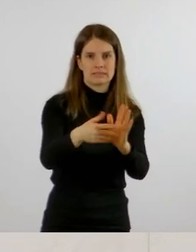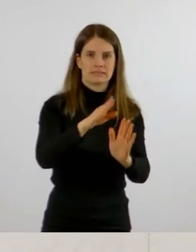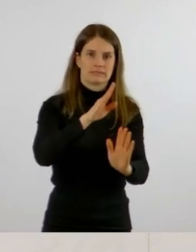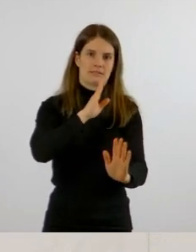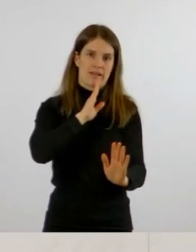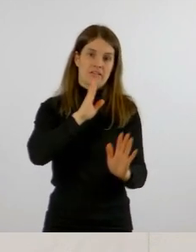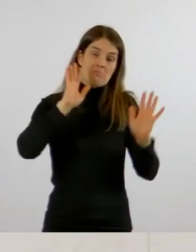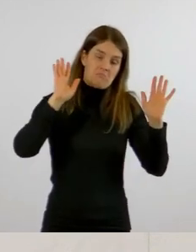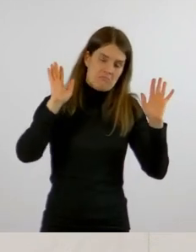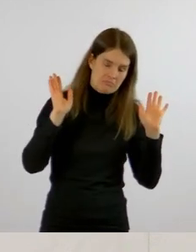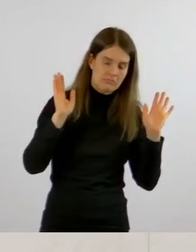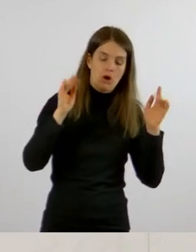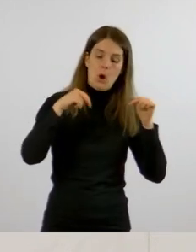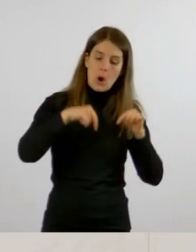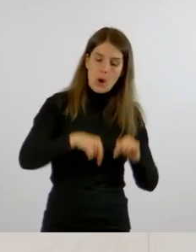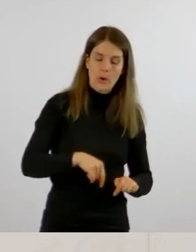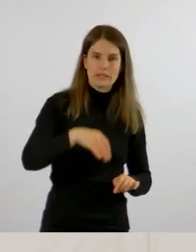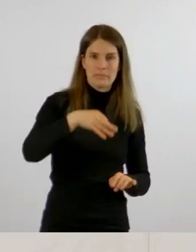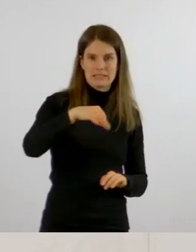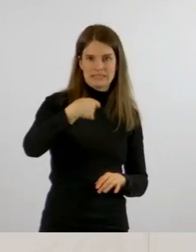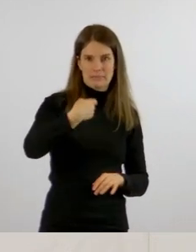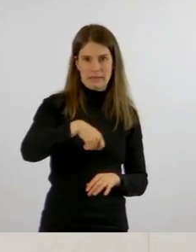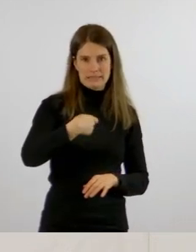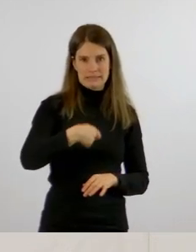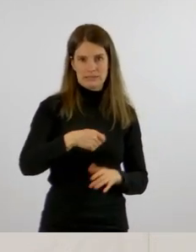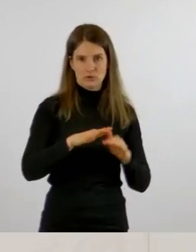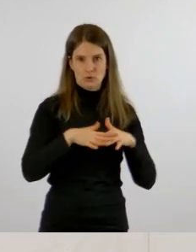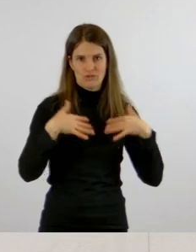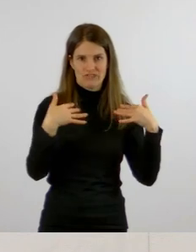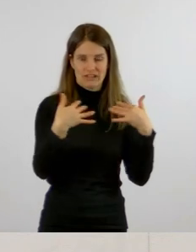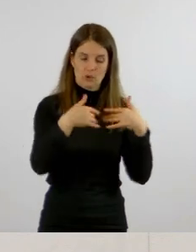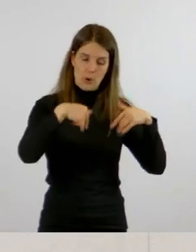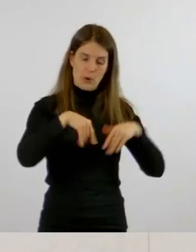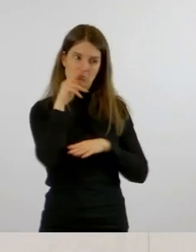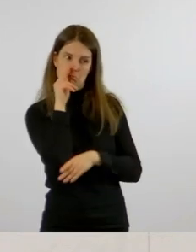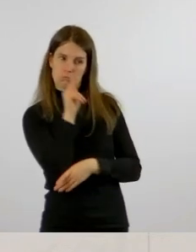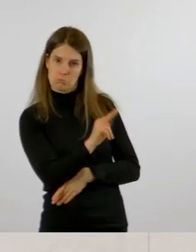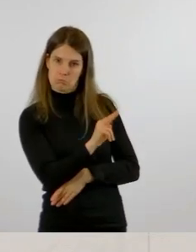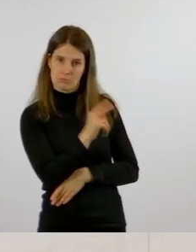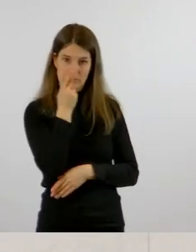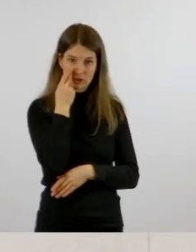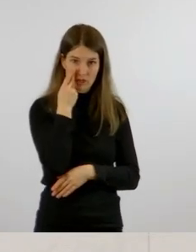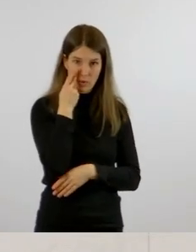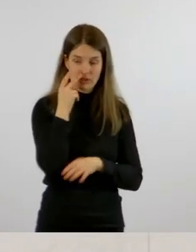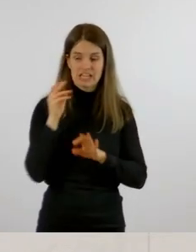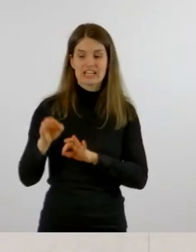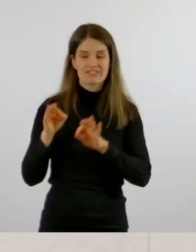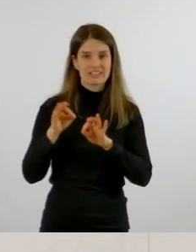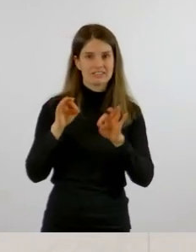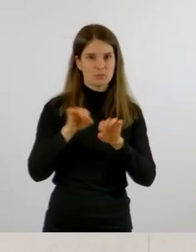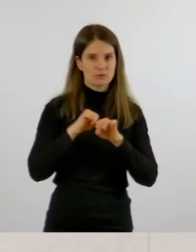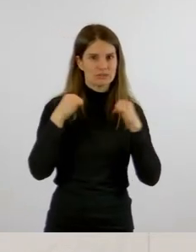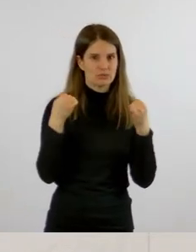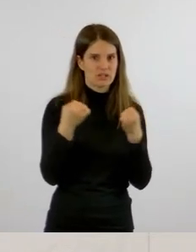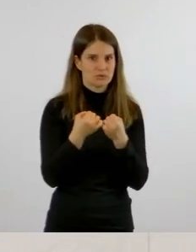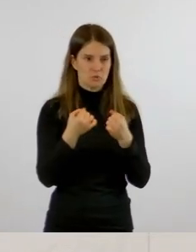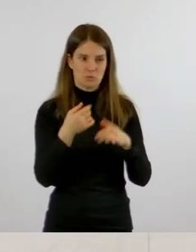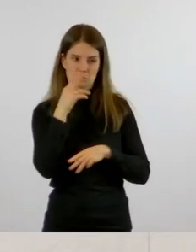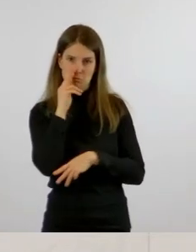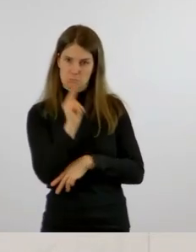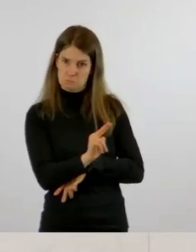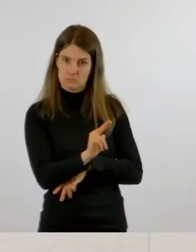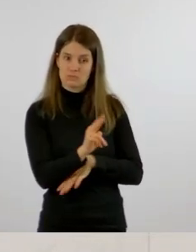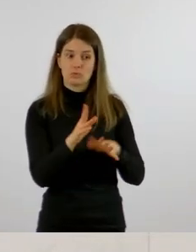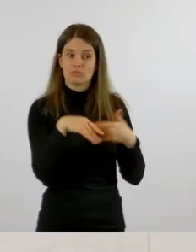Ministerpräsidentenkonferenz, auf die neue Landesverordnung und auf die Infektionslage, ob das Land tatsächlich diese Lockerungen